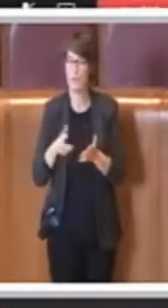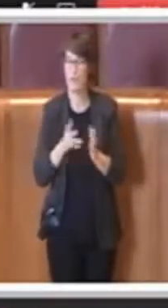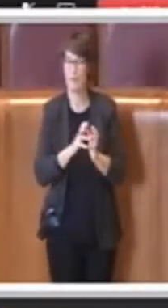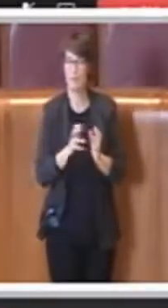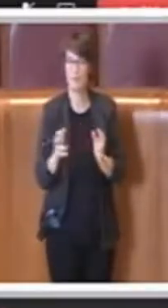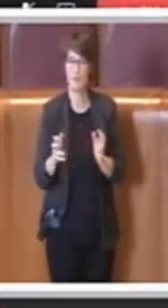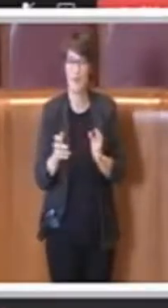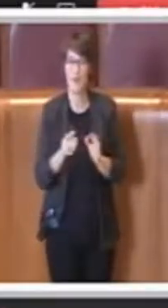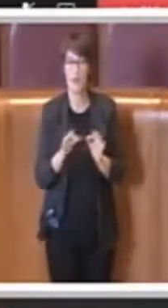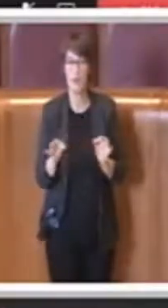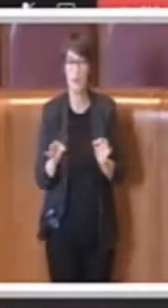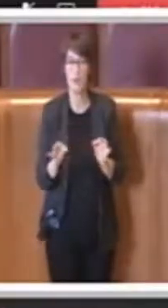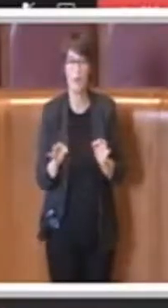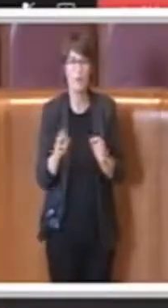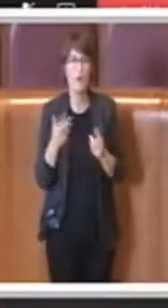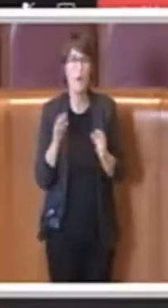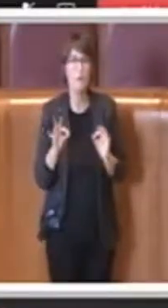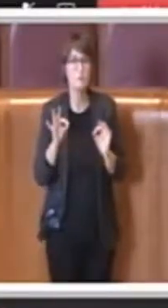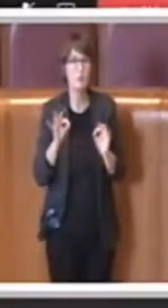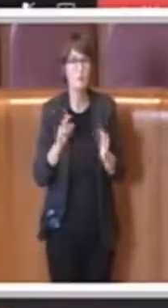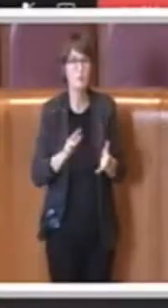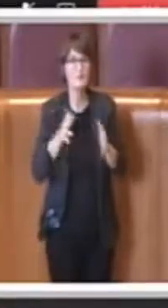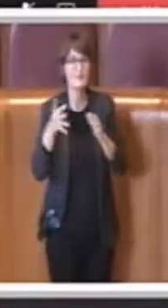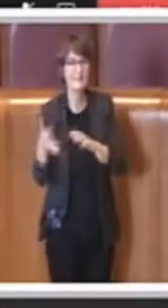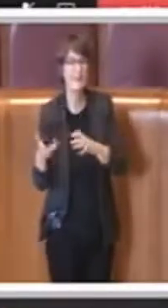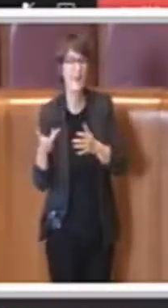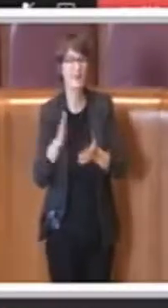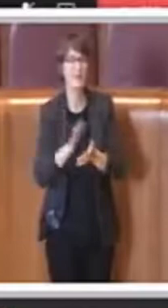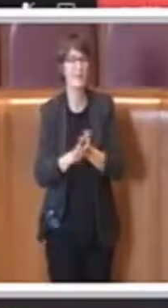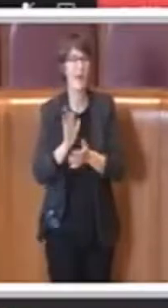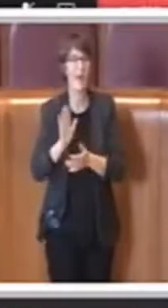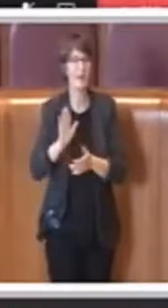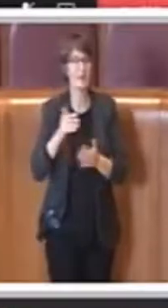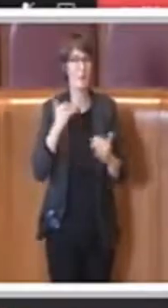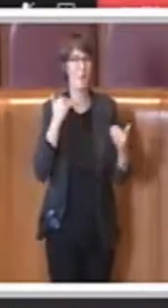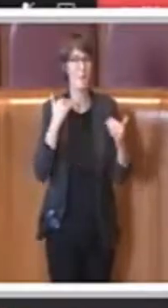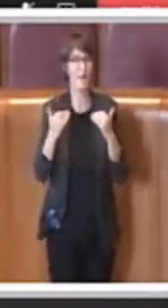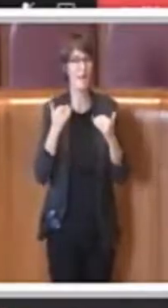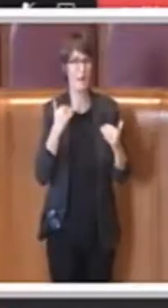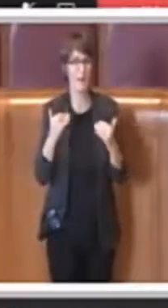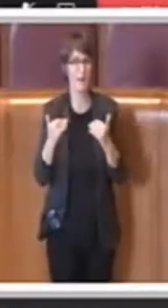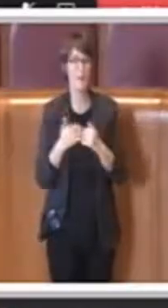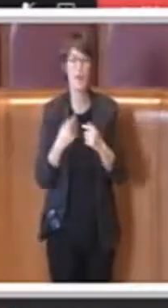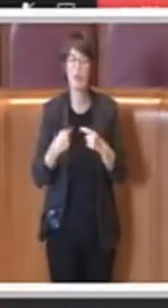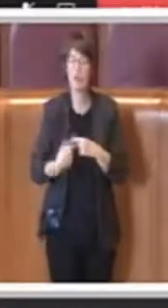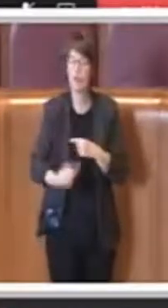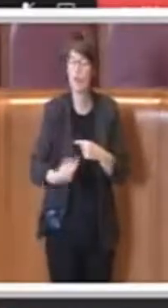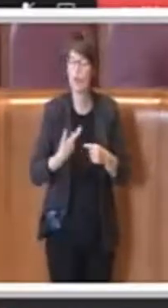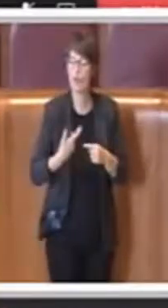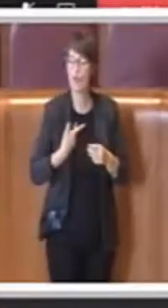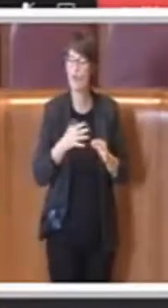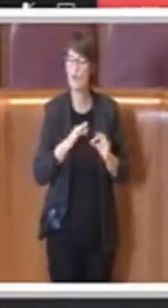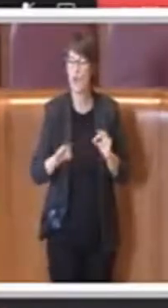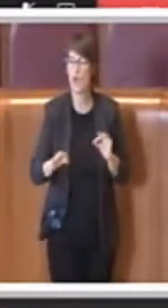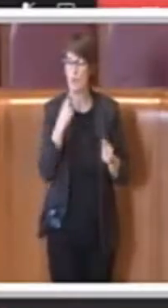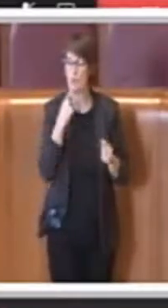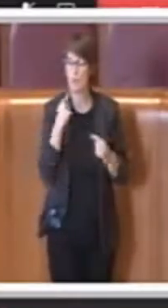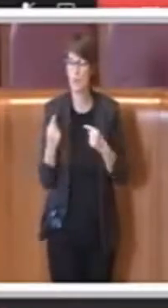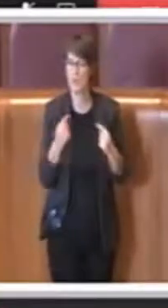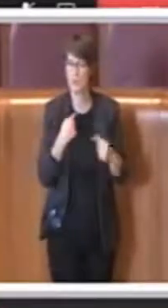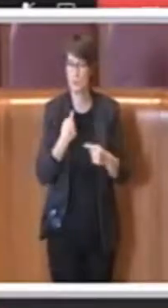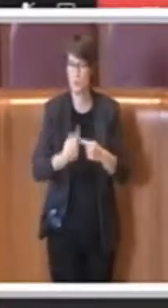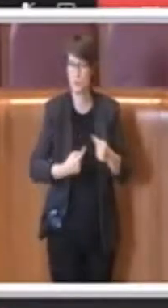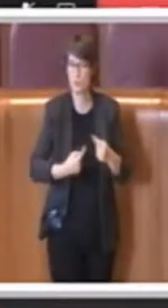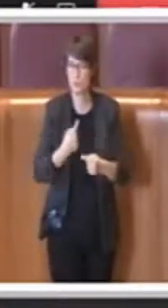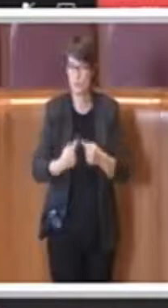parlamentari e ci sono anche degli atti non ancora in discussione su questo tema anche depositati quindi